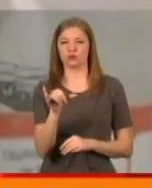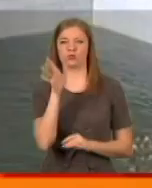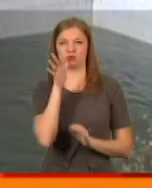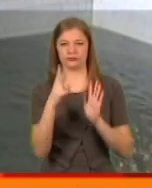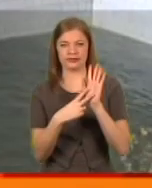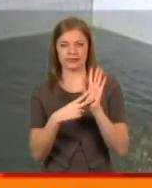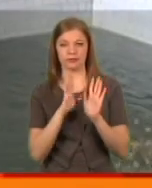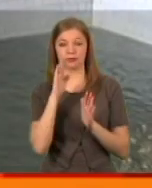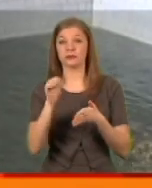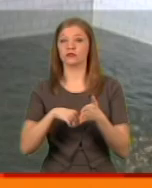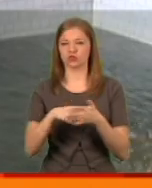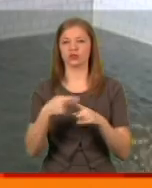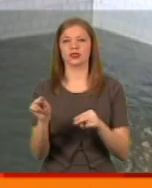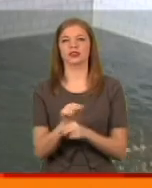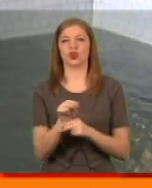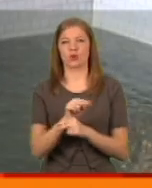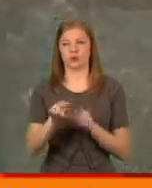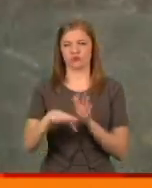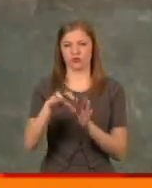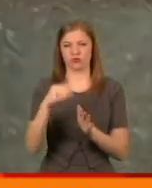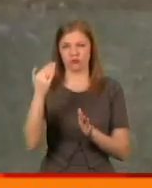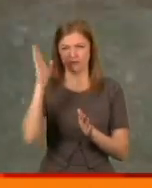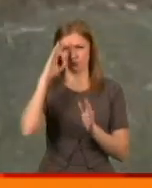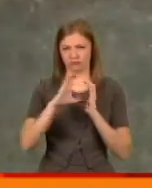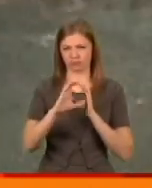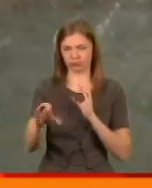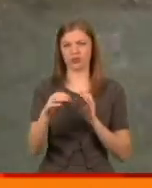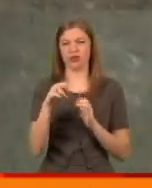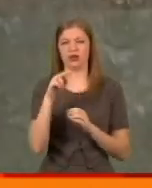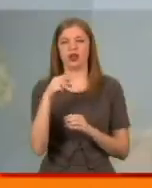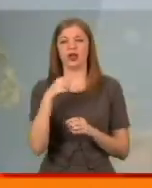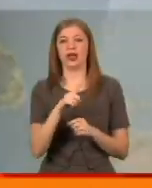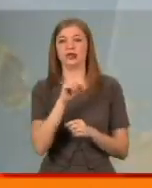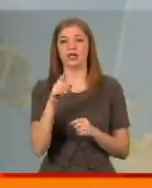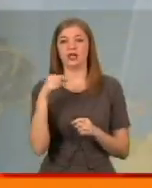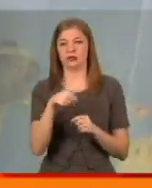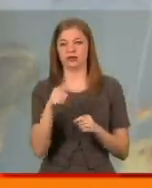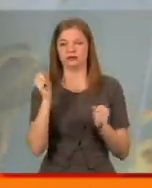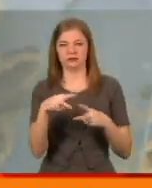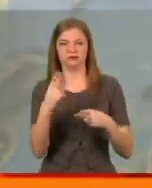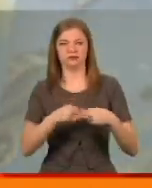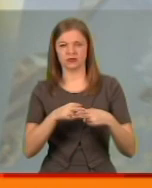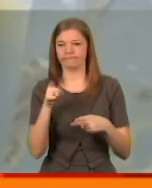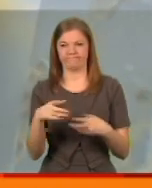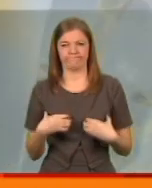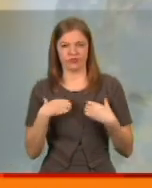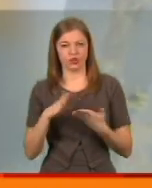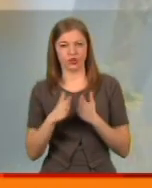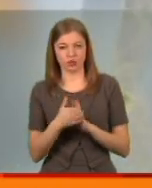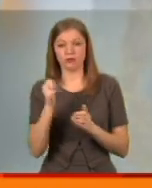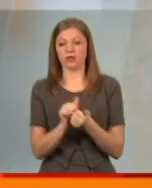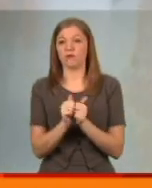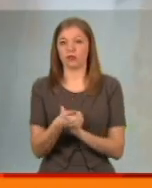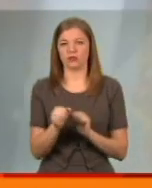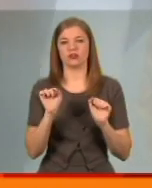-й ранку. Причина – це ремонт на помповій водогінній станції Крутогірна. Запірна арматура там в аварійному стані, а